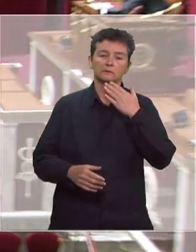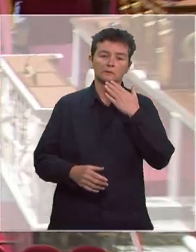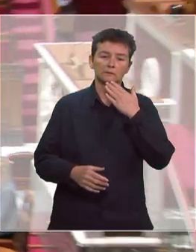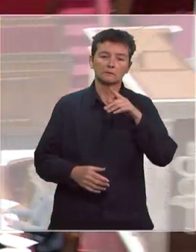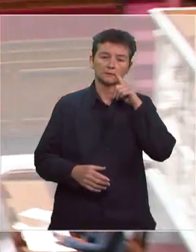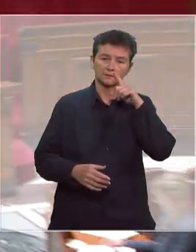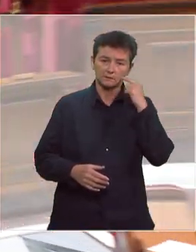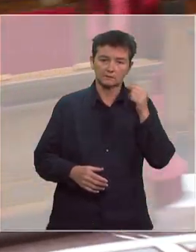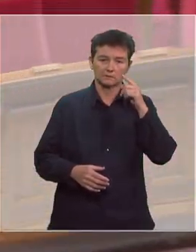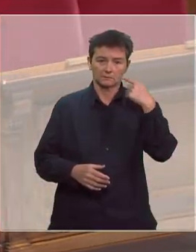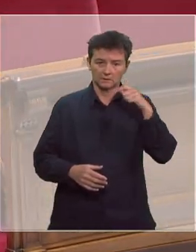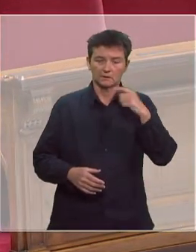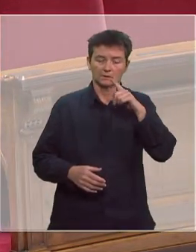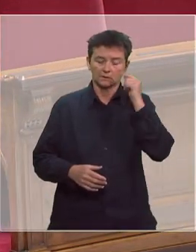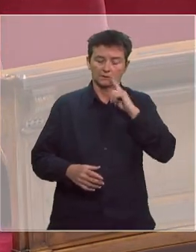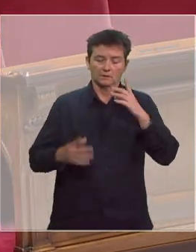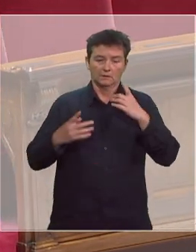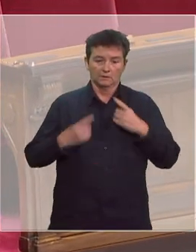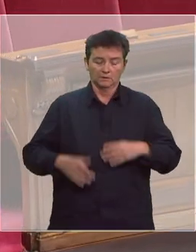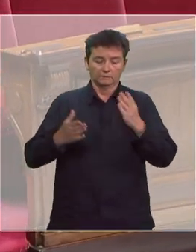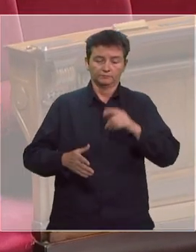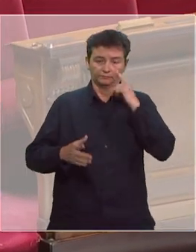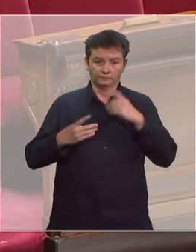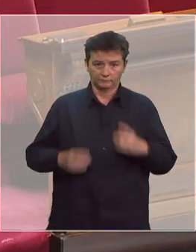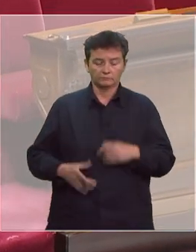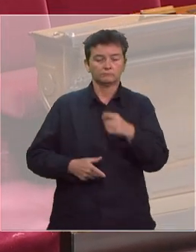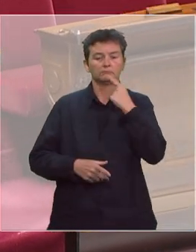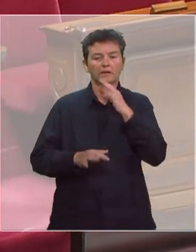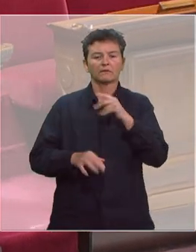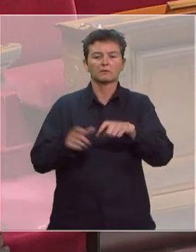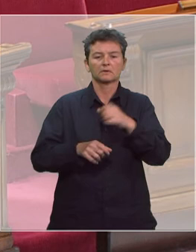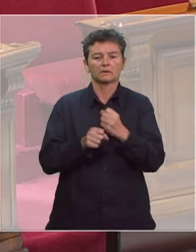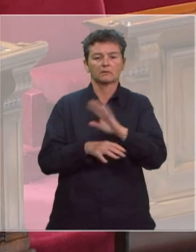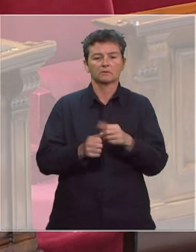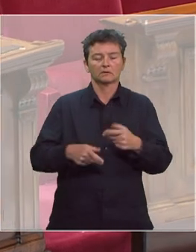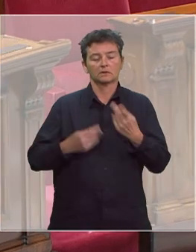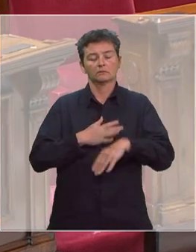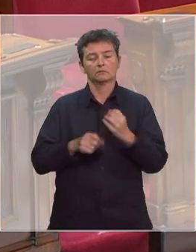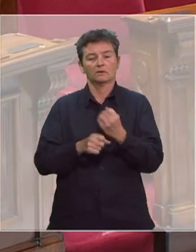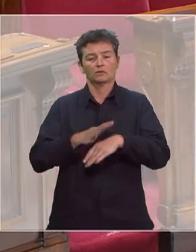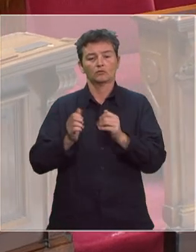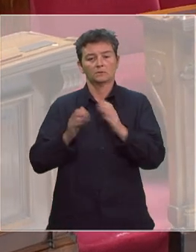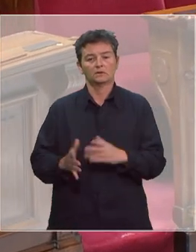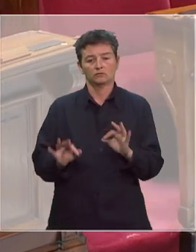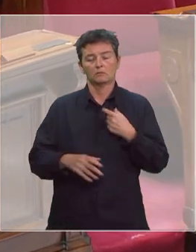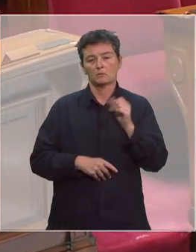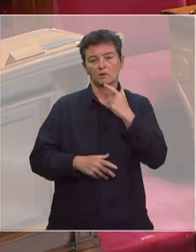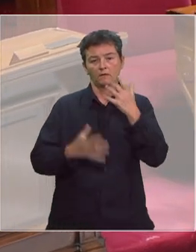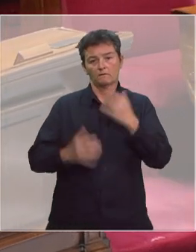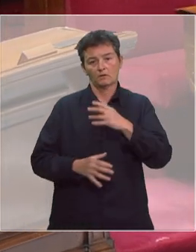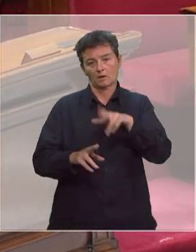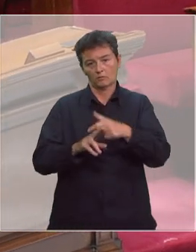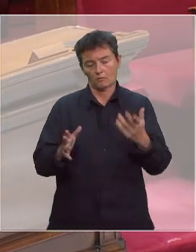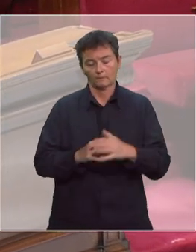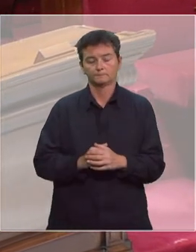et messieurs les députés, monsieur le député Bricot, vous avez évoqué la question des auxiliaires de vie, des emplois à domicile. Je voudrais d'abord commencer cette